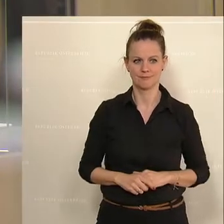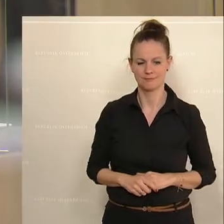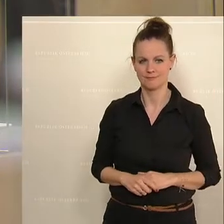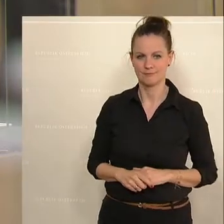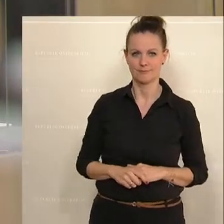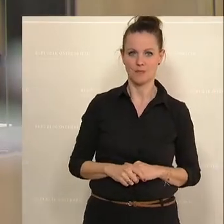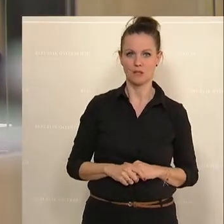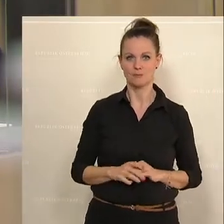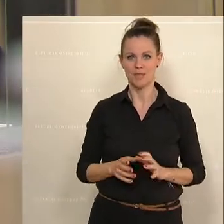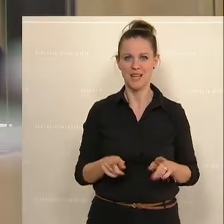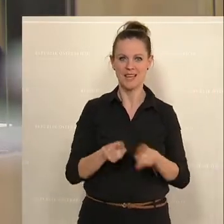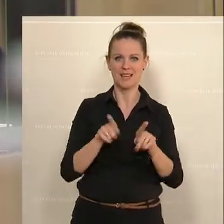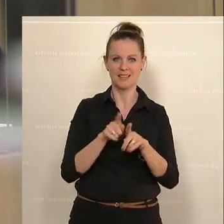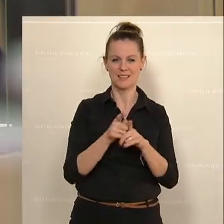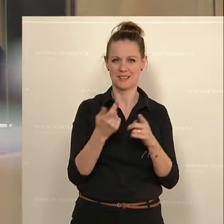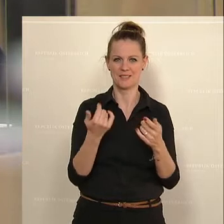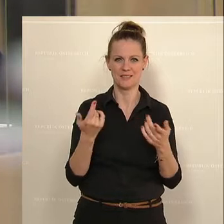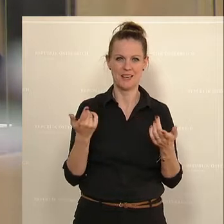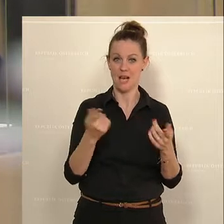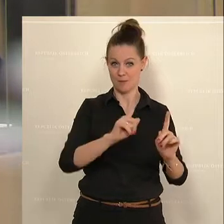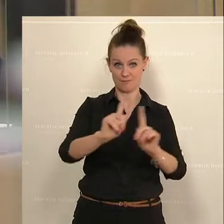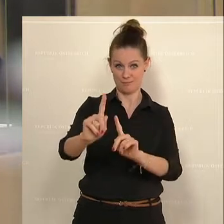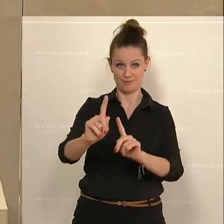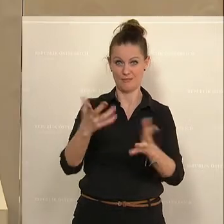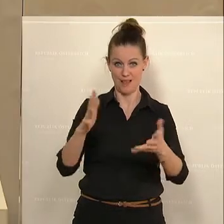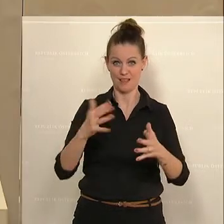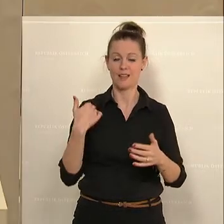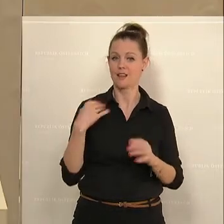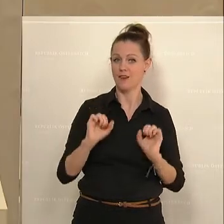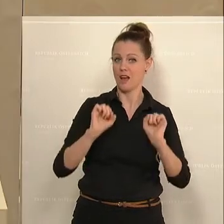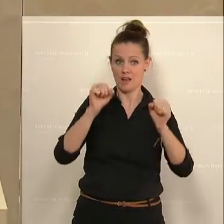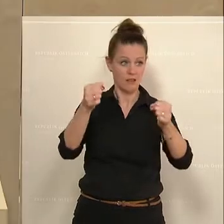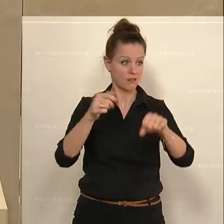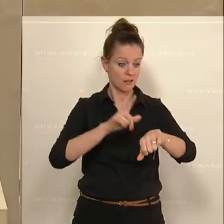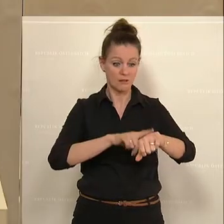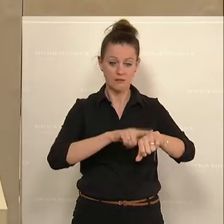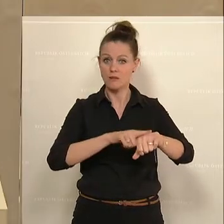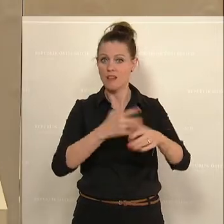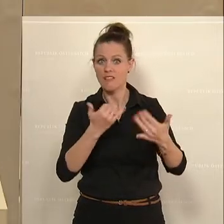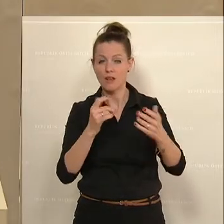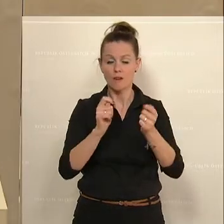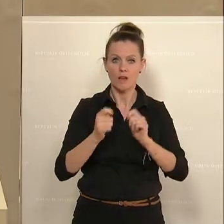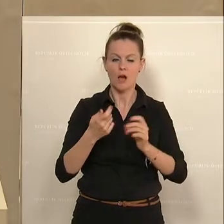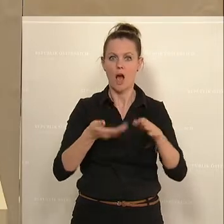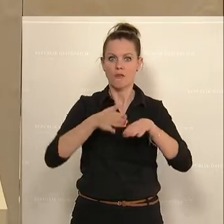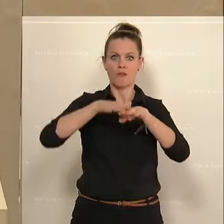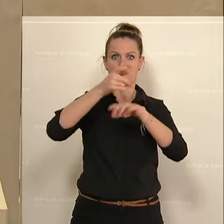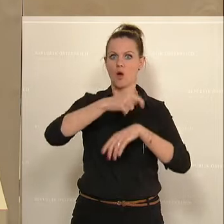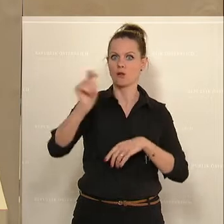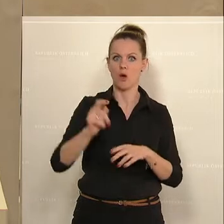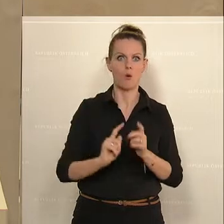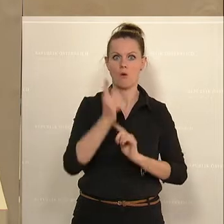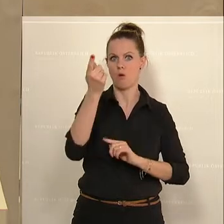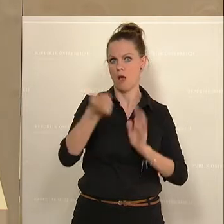Aber natürlich bleiben wir dort nicht stehen. Wir haben reagiert, wir haben die Zeichen der Zeit erkannt. Die Teuerung ist eine große